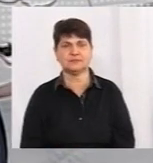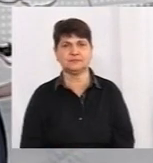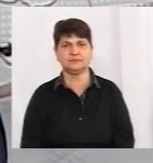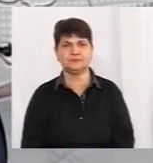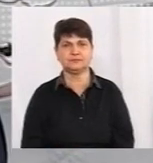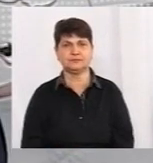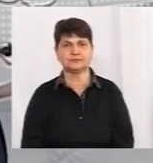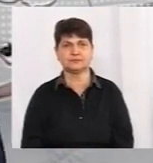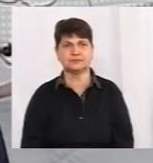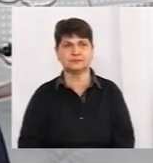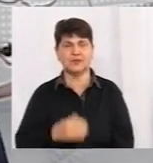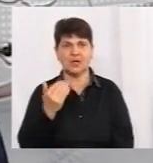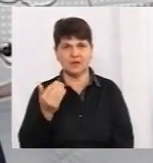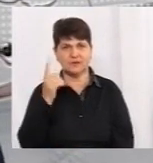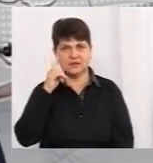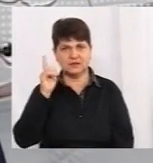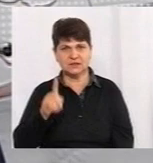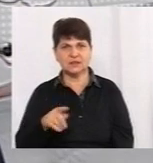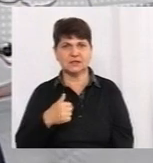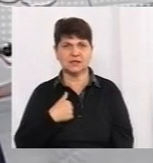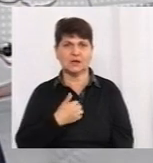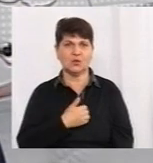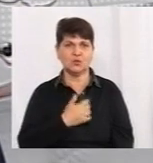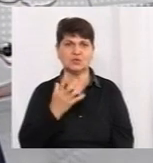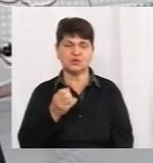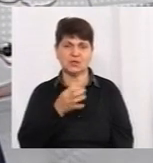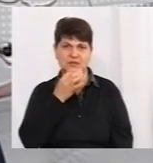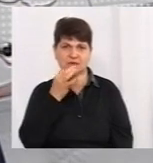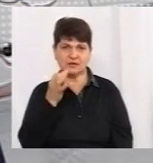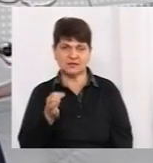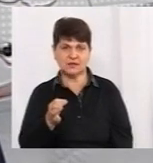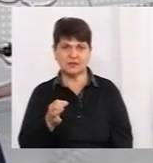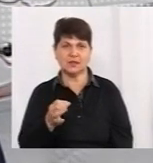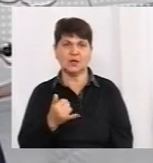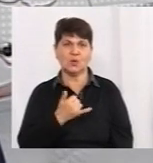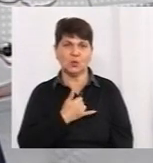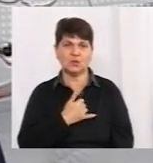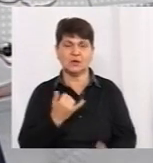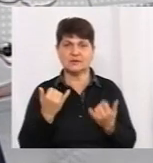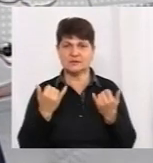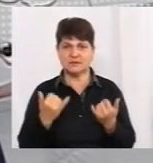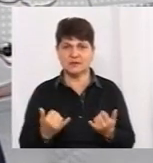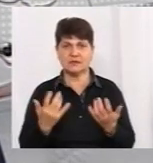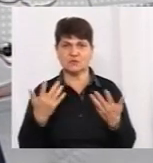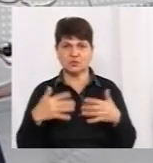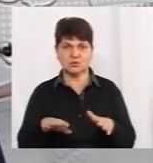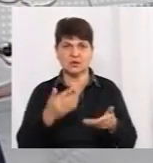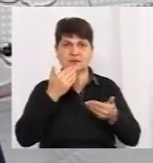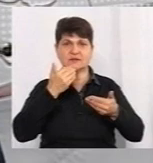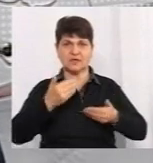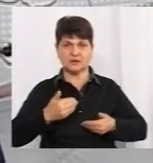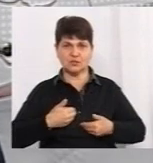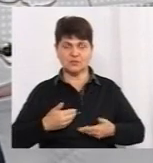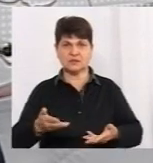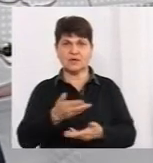Ви знаєте, я хочу ще сказати, що у нас зараз до нас вже звернулися, і ми